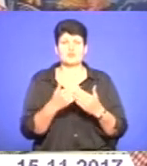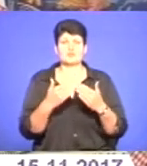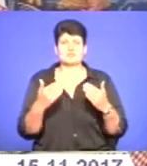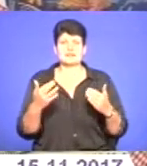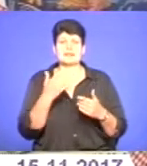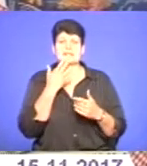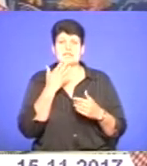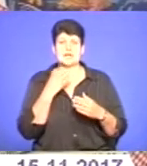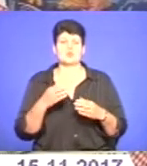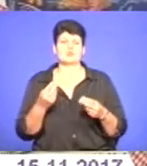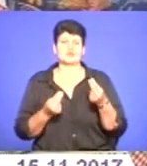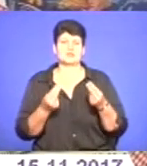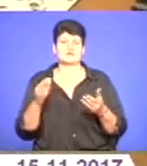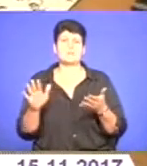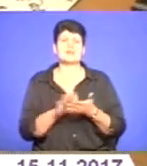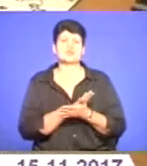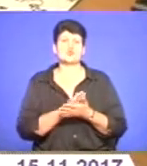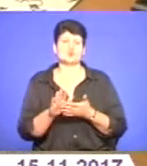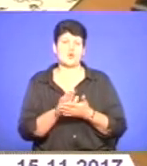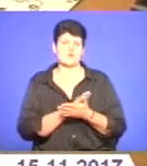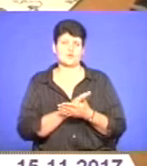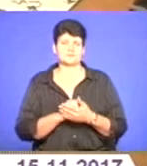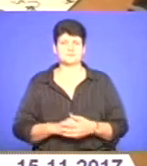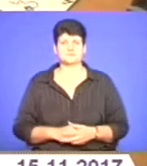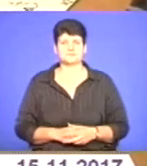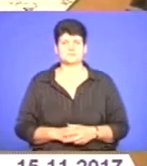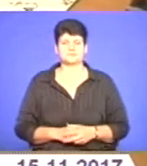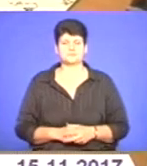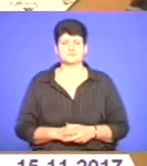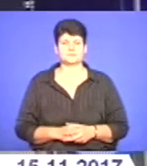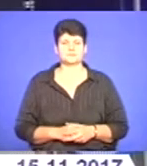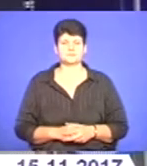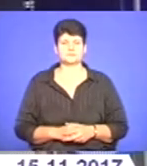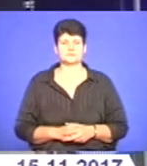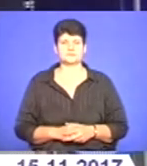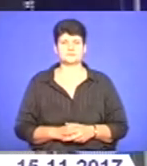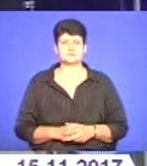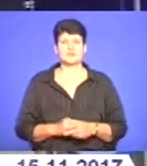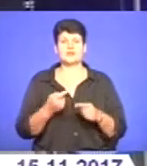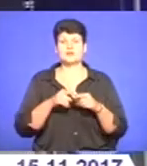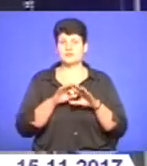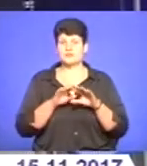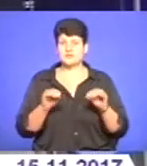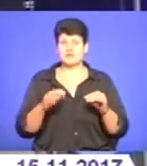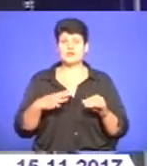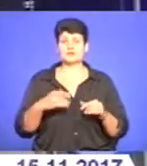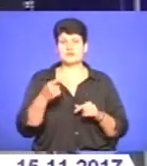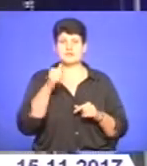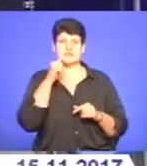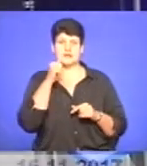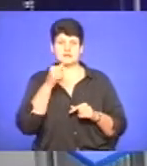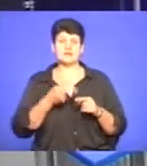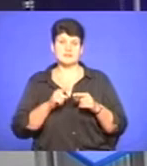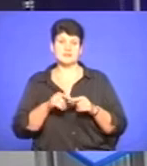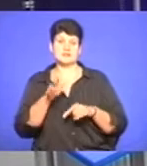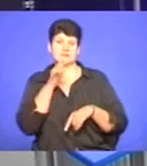національної іграшки. Безкоштовно. Юлія Валах, Юрій Багрій, Вісті ТТБ. На цьому в мене все. Чекатиму на вас завтра у цій же